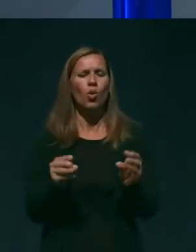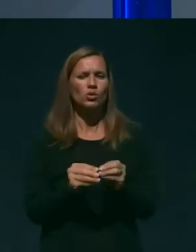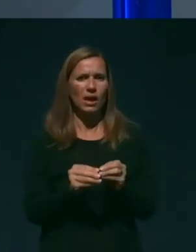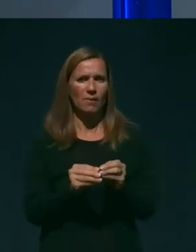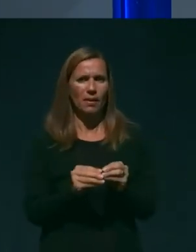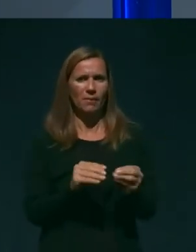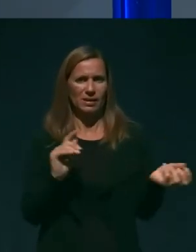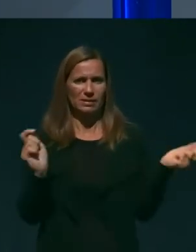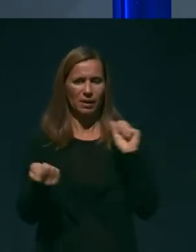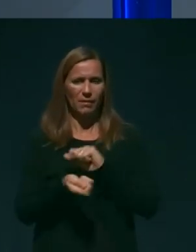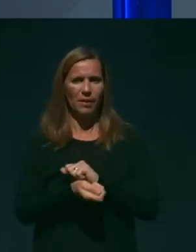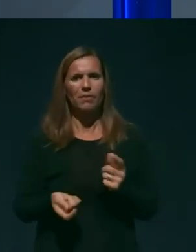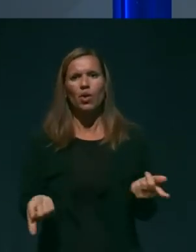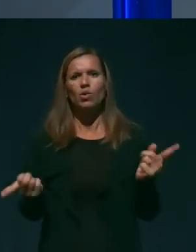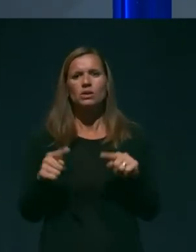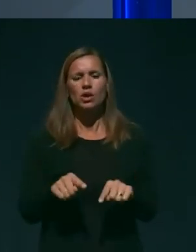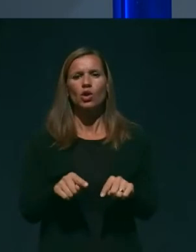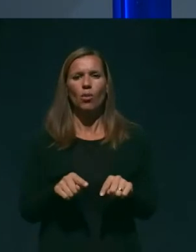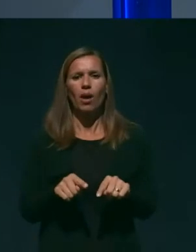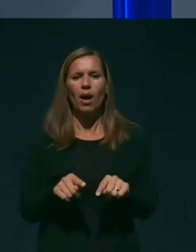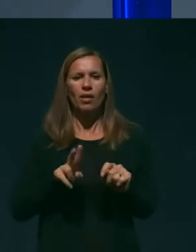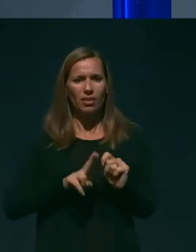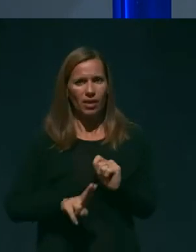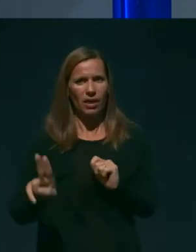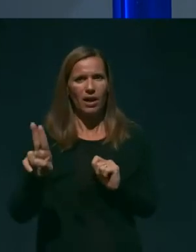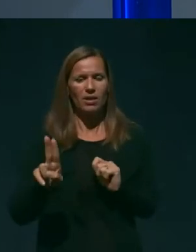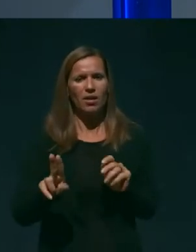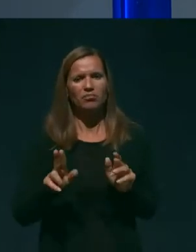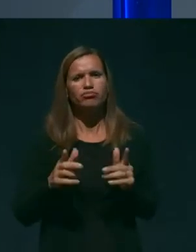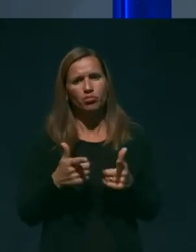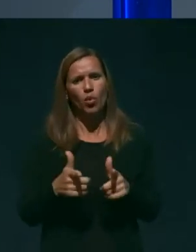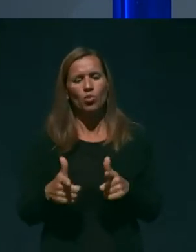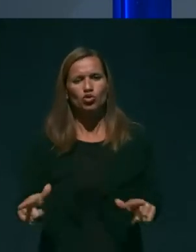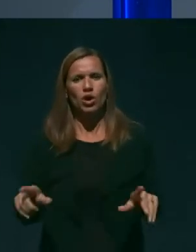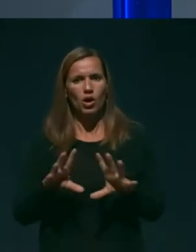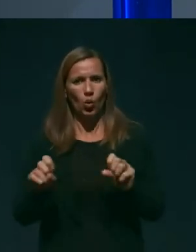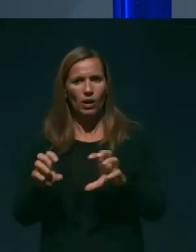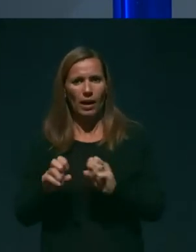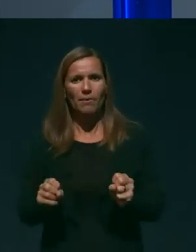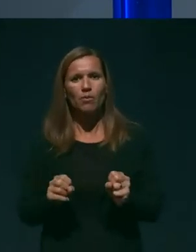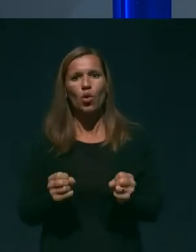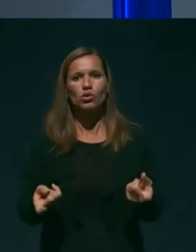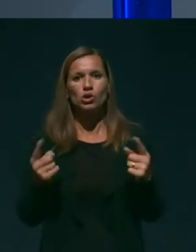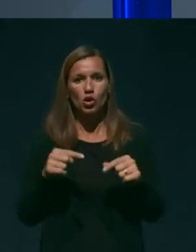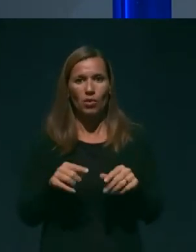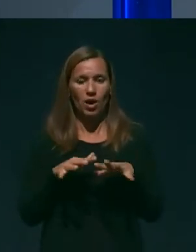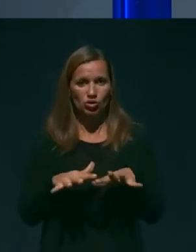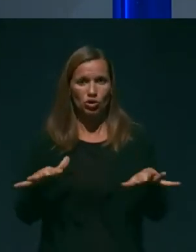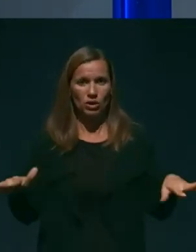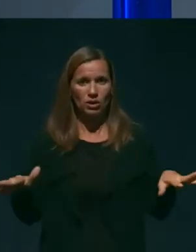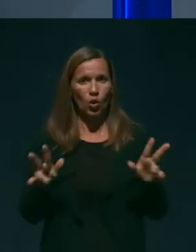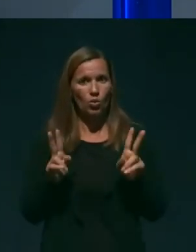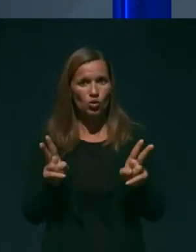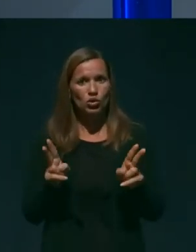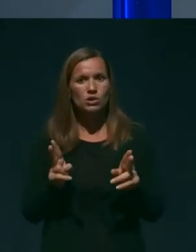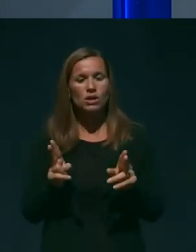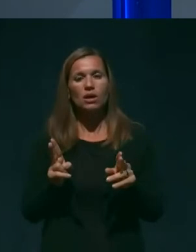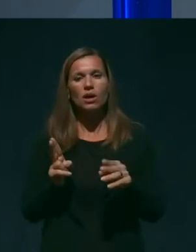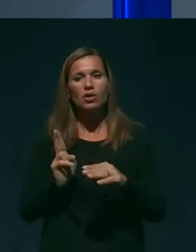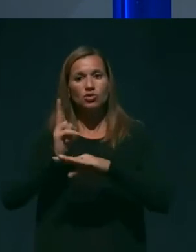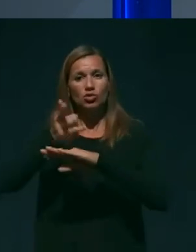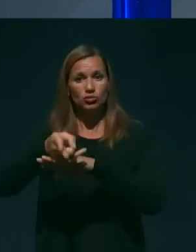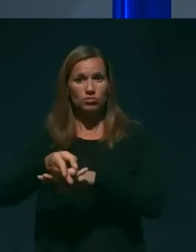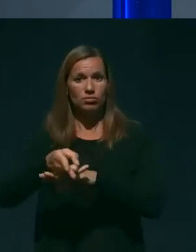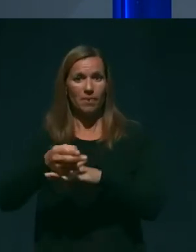oziroma nadaljne rahlanje ukrepov v glede oziroma širitev možnosti prestopa meje brez obvezne karantene,